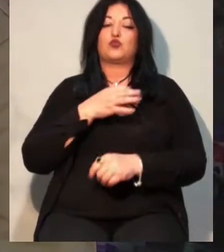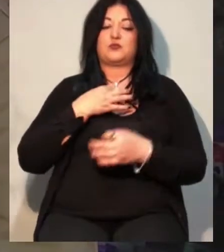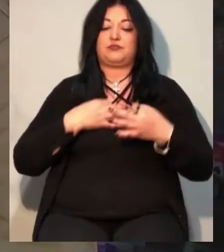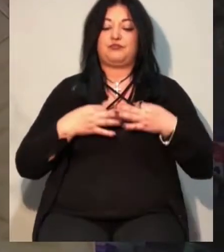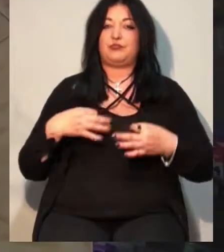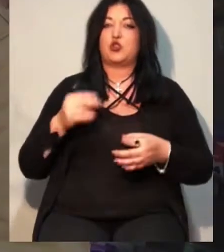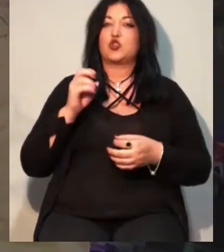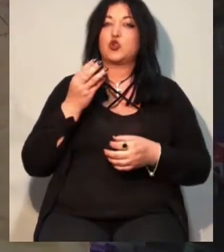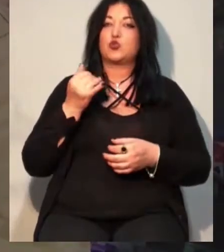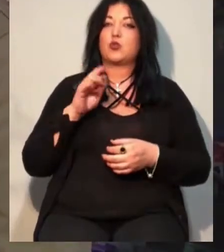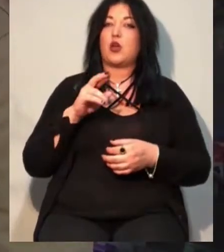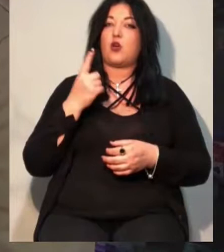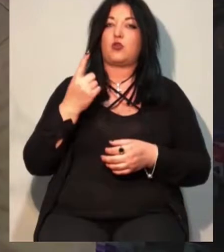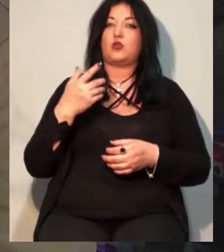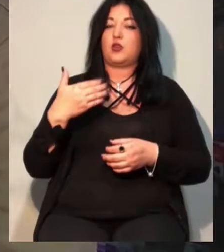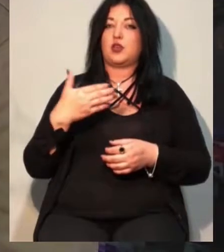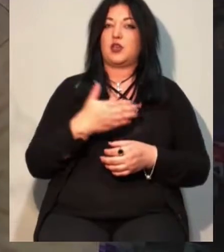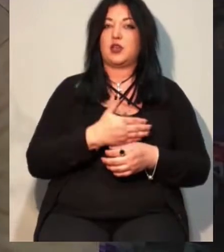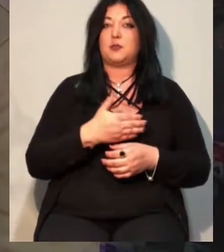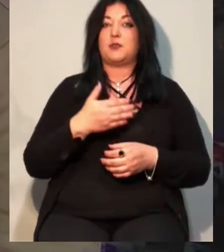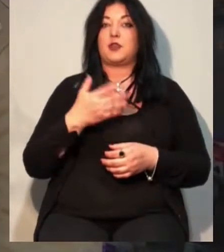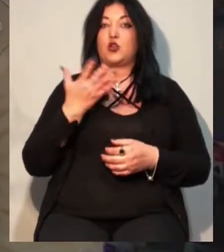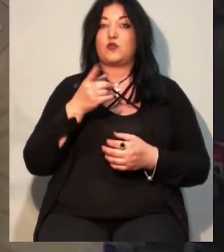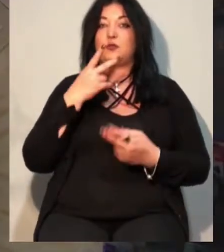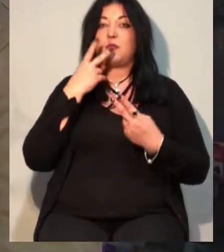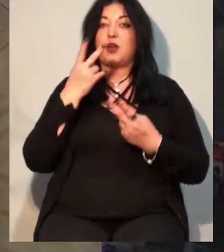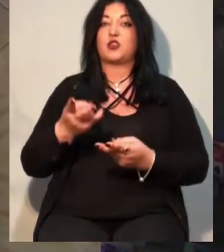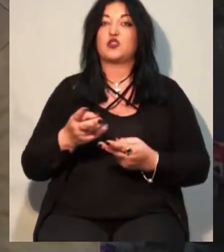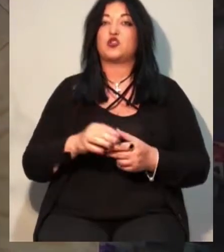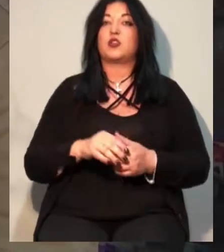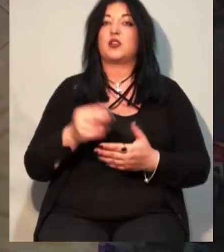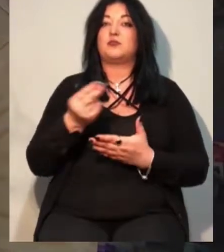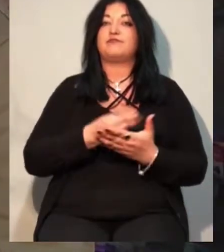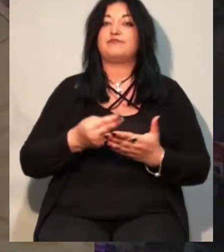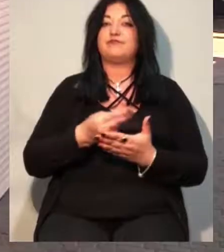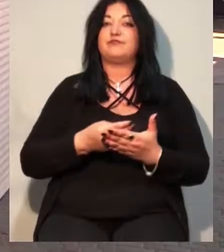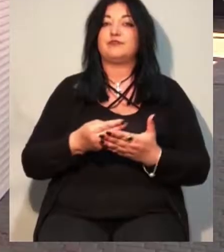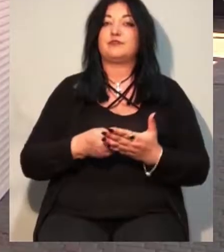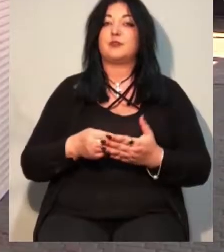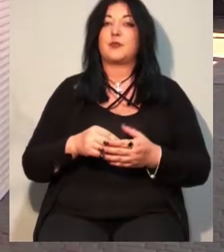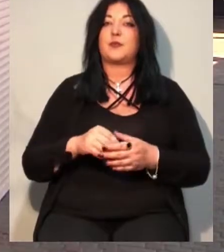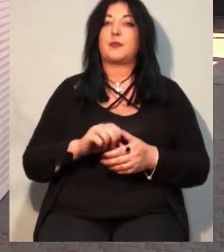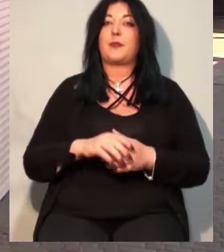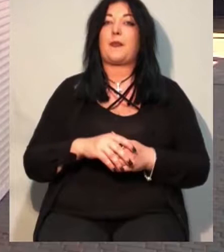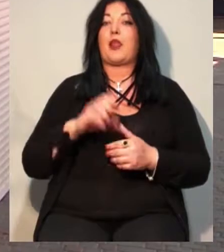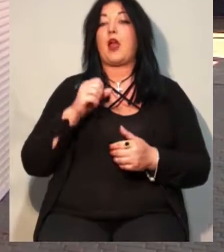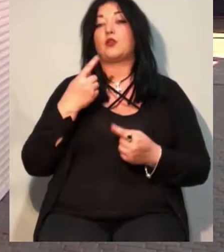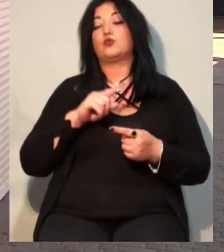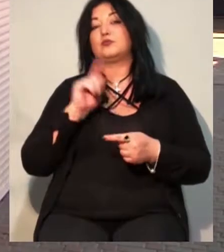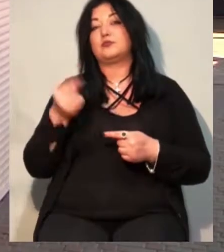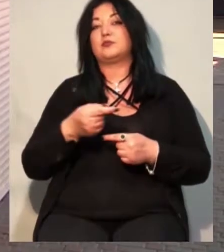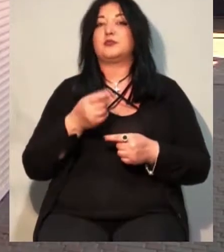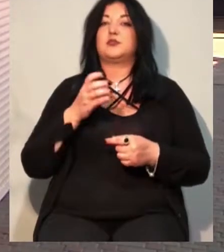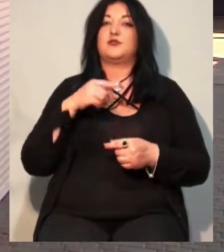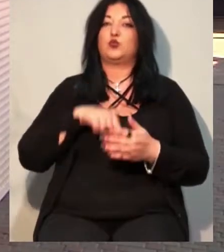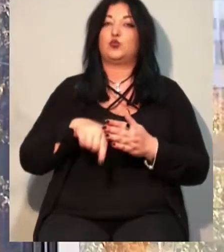Тільки всі зварювальні моменти, майже всі будуть крапки з внутрішньої сторони. Крило розповів, що монети